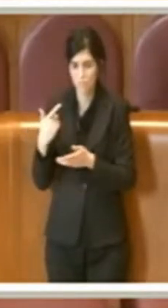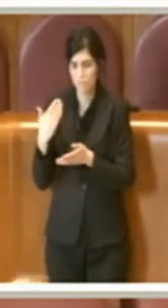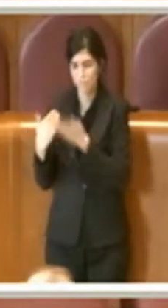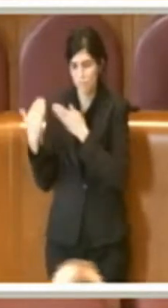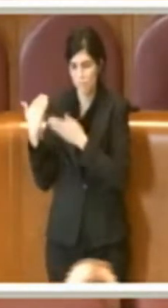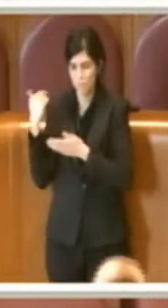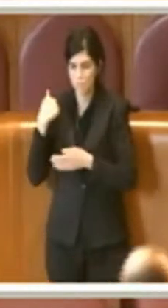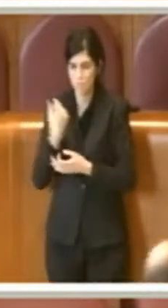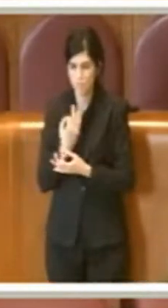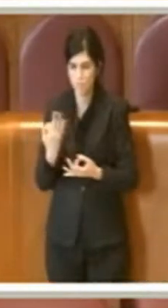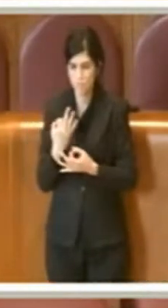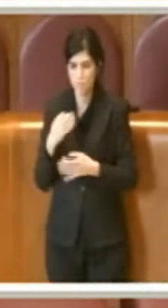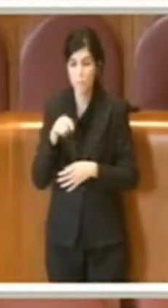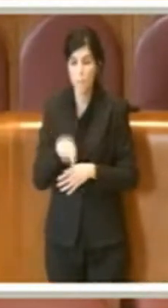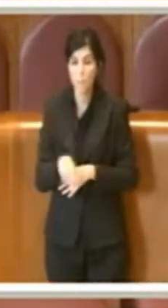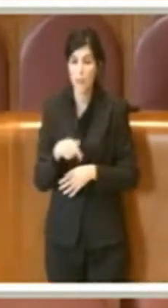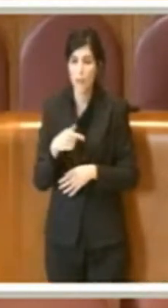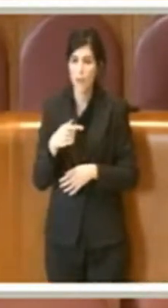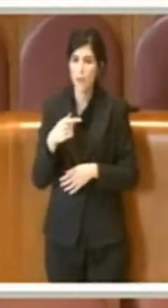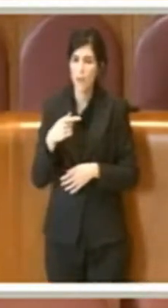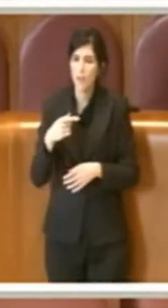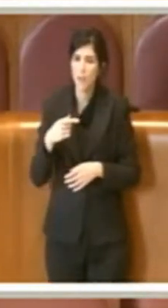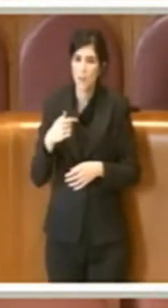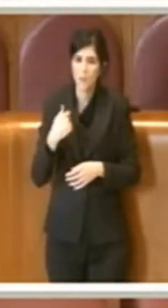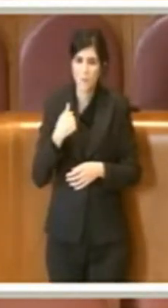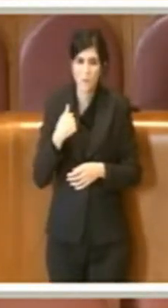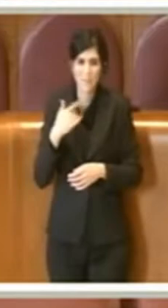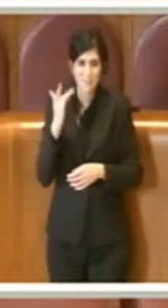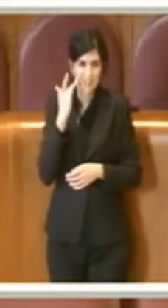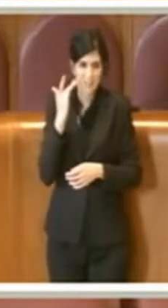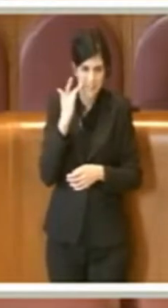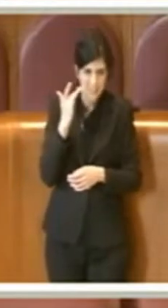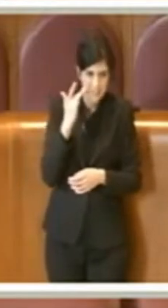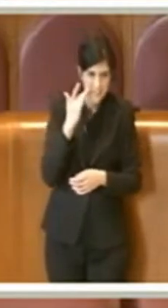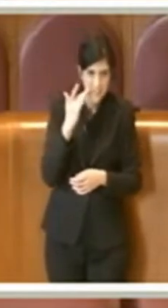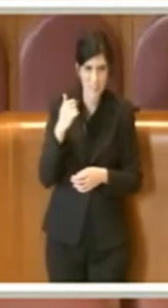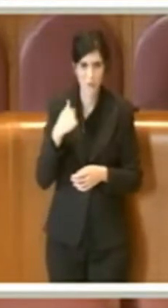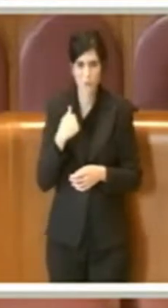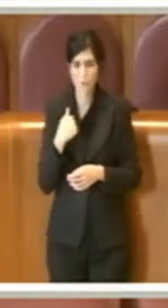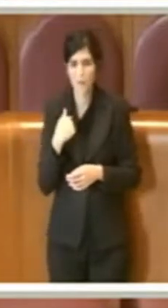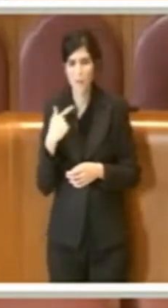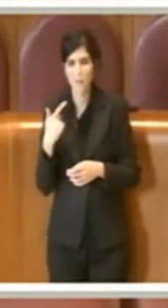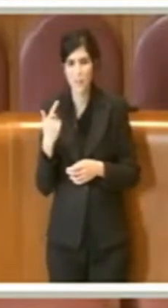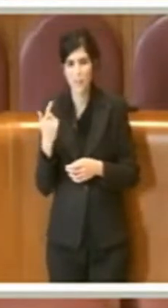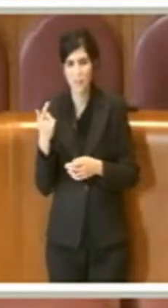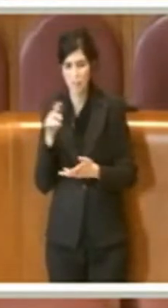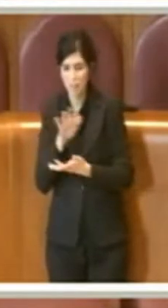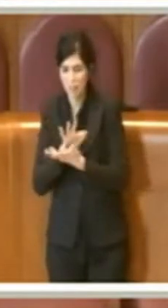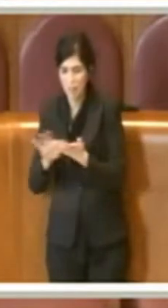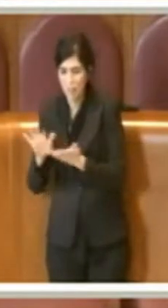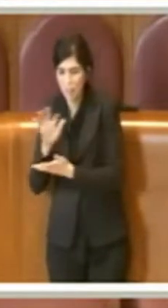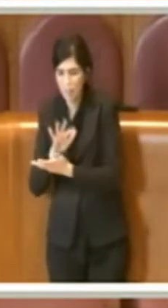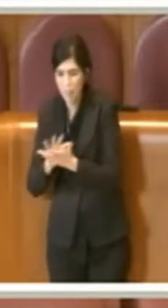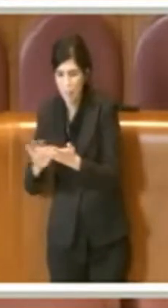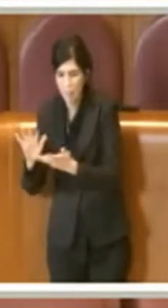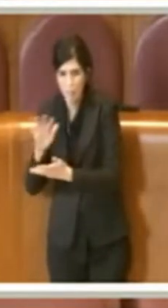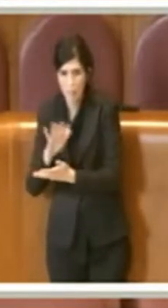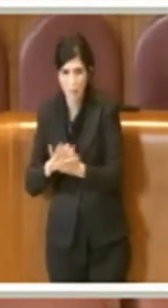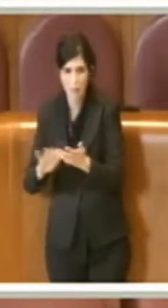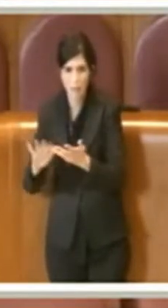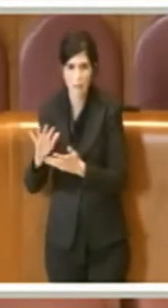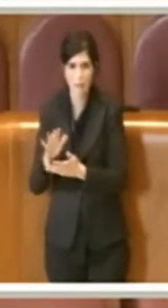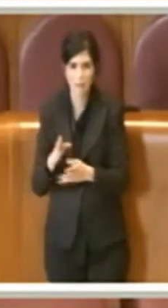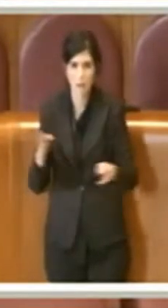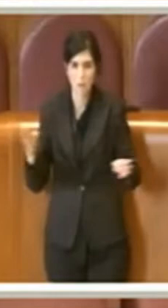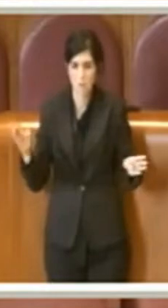di fronte all'ipocrisia, alla notte dell'indistinto in cui tutte le vacche diventano grigie, in cui